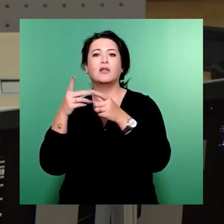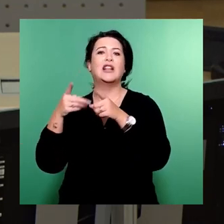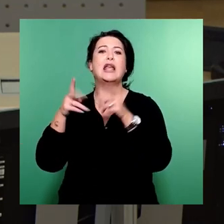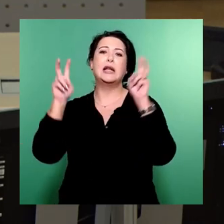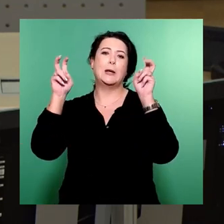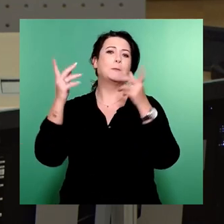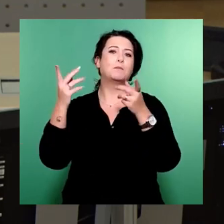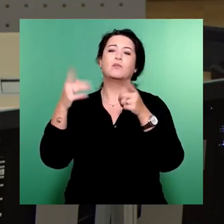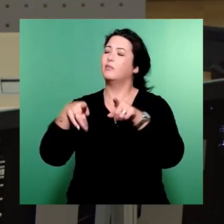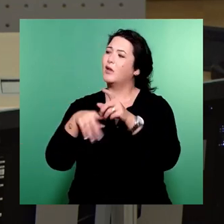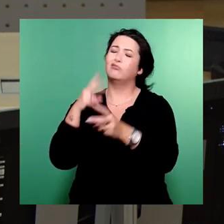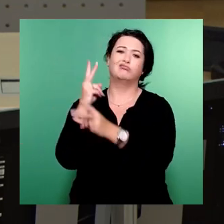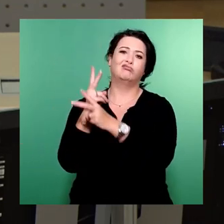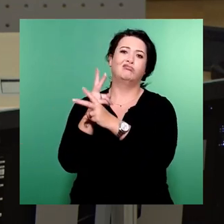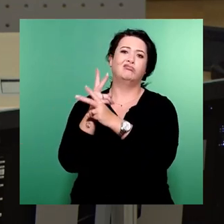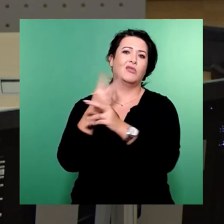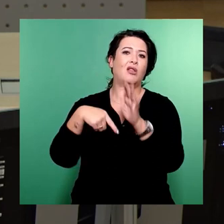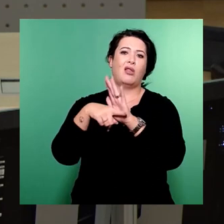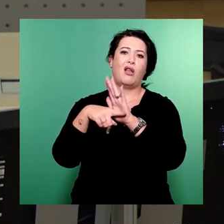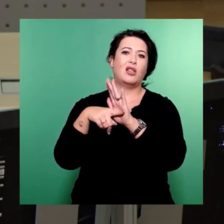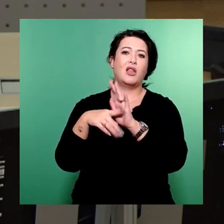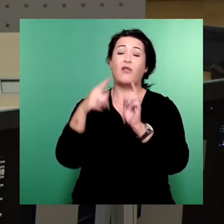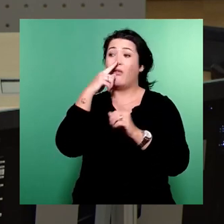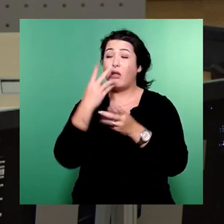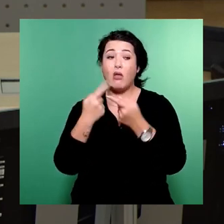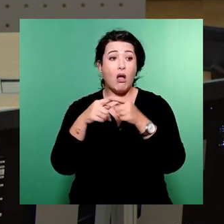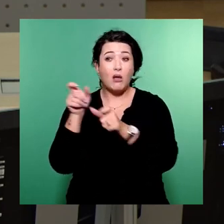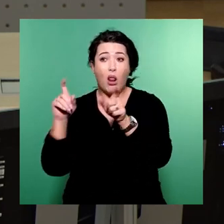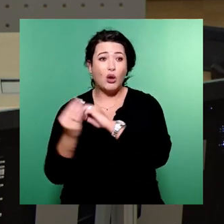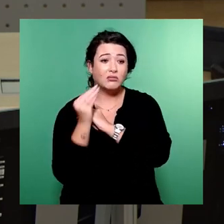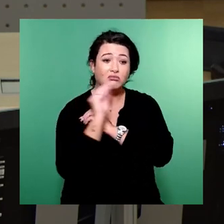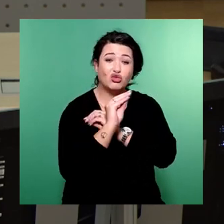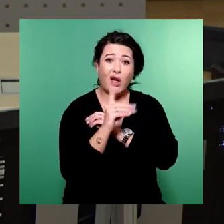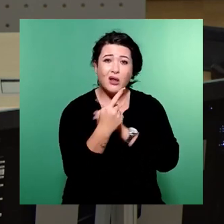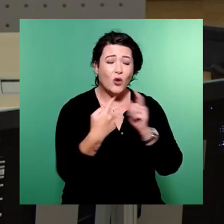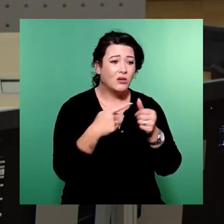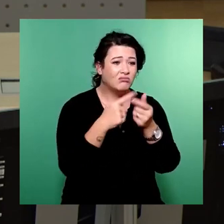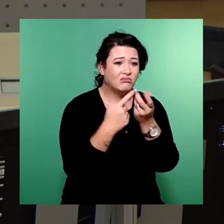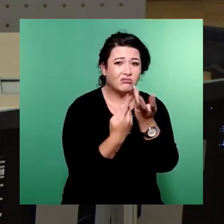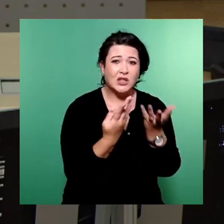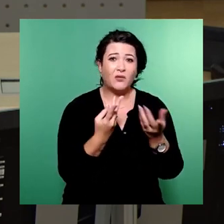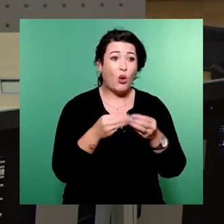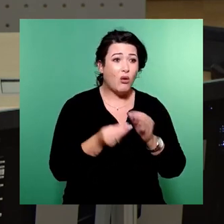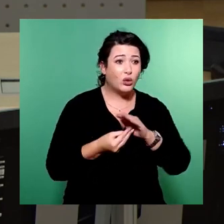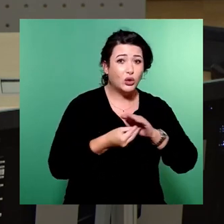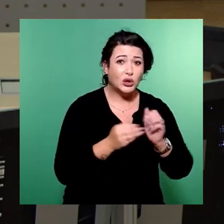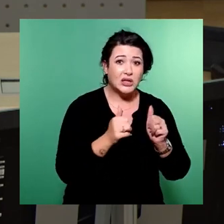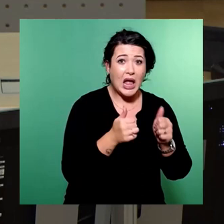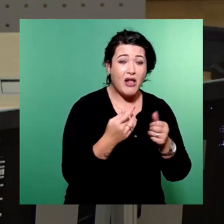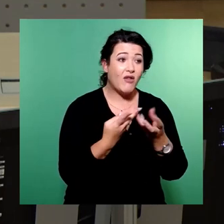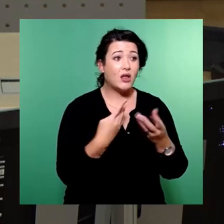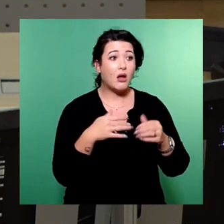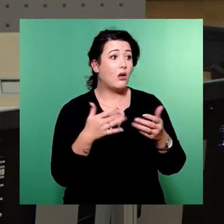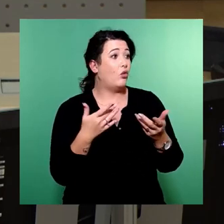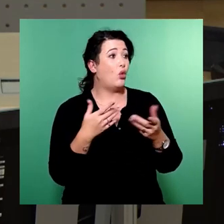diesen Gott verlassenen einer sagte, dass bei ihnen nur so unvollkommen alles ist, weil sie nichts Reines, Unverdorben, nichts Heiliges, Unbetastet lassen